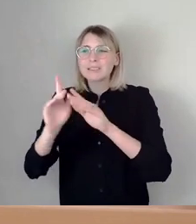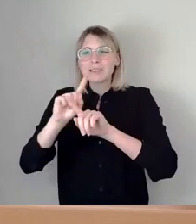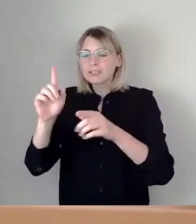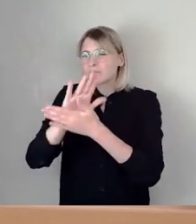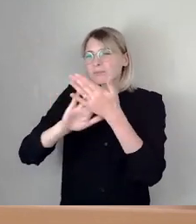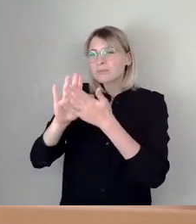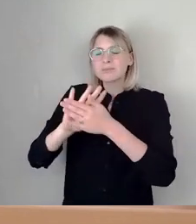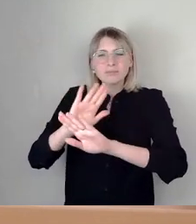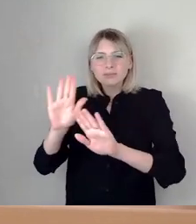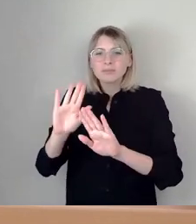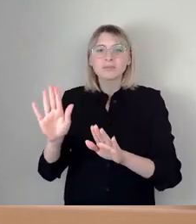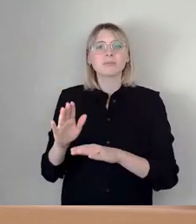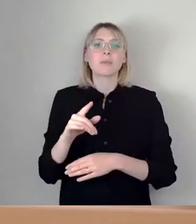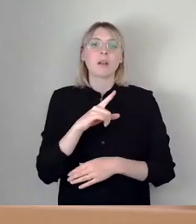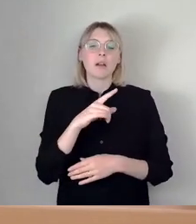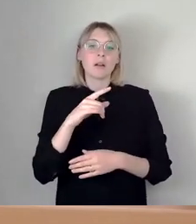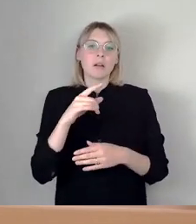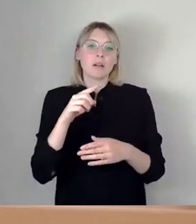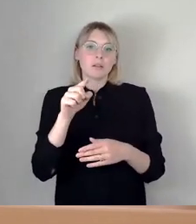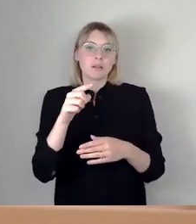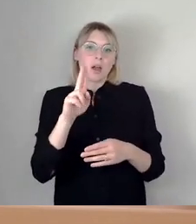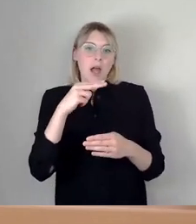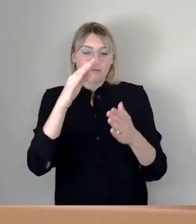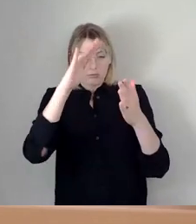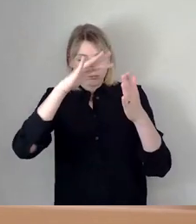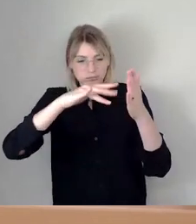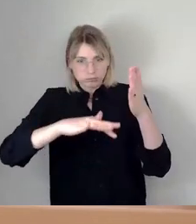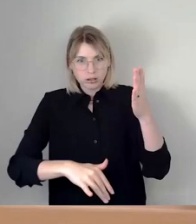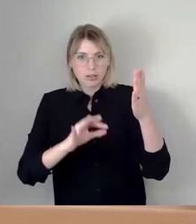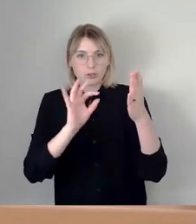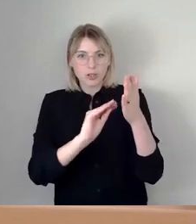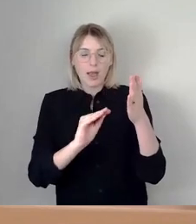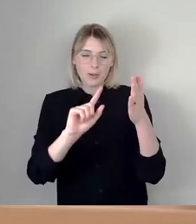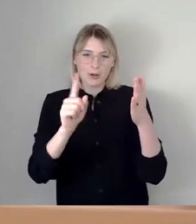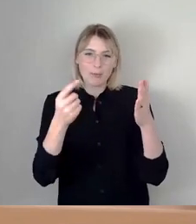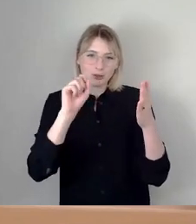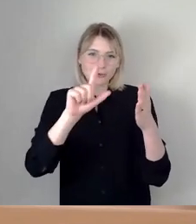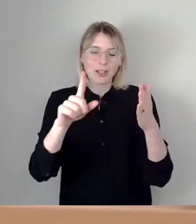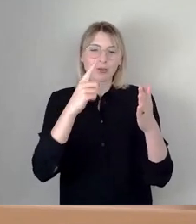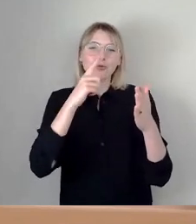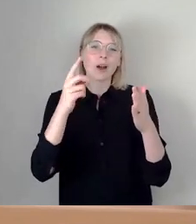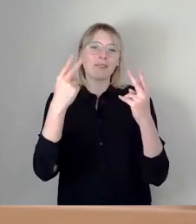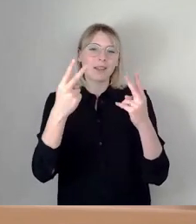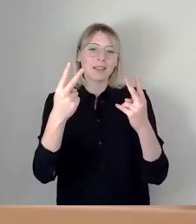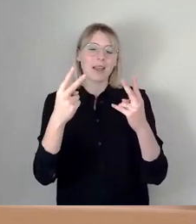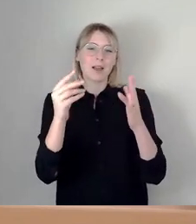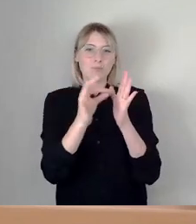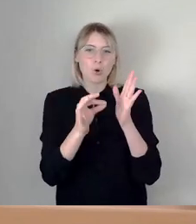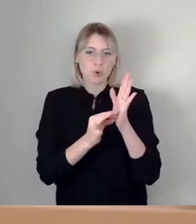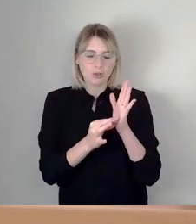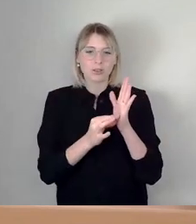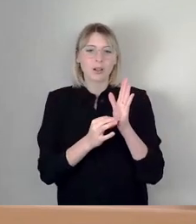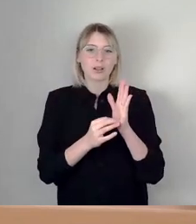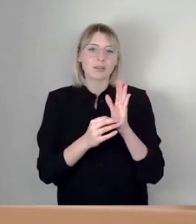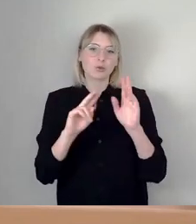Antwort vorbereitet bekommen, die Sie dann noch schriftlich erhalten werden. Ich werde jetzt die wichtigsten Punkte vortragen, damit ich Ihnen keinen Vortrag halten muss. Wir können auch